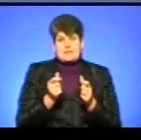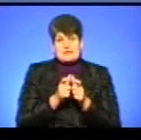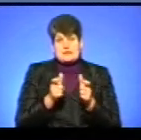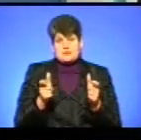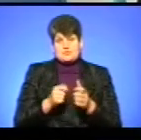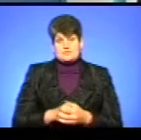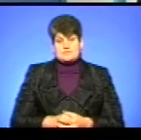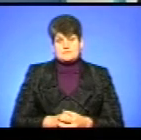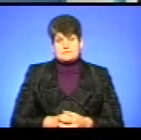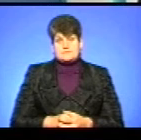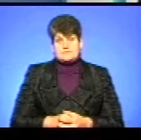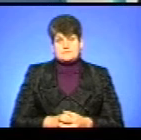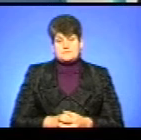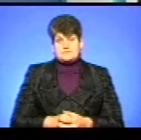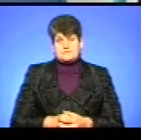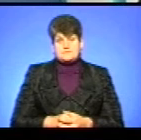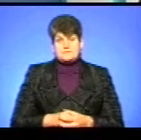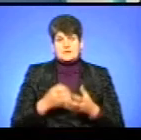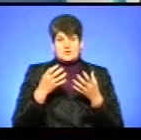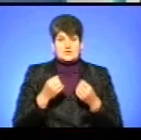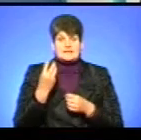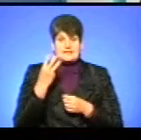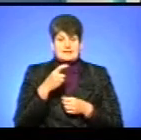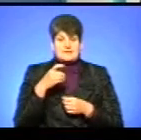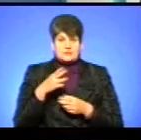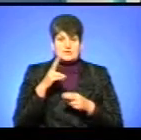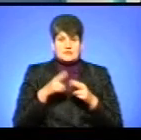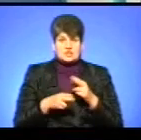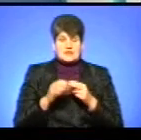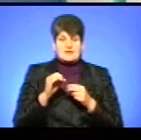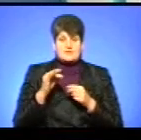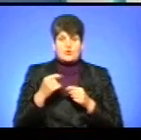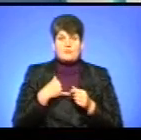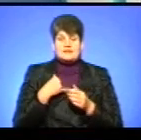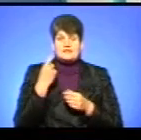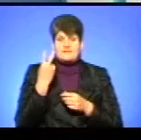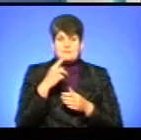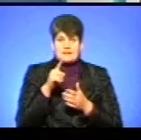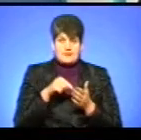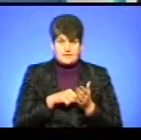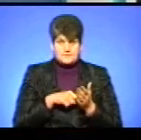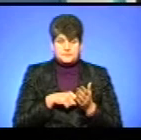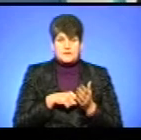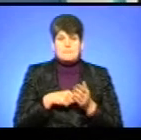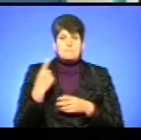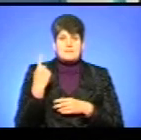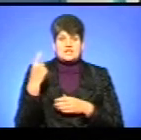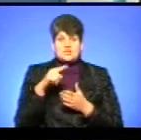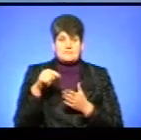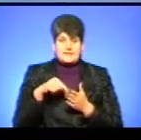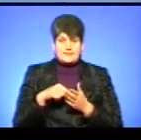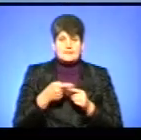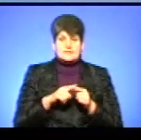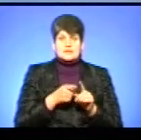тернополянина. Дякую вам за відповідь. Ще три хвилини до завершення нашого ефіру, але в мене ще є два запитання. І перше запитання, зокрема,